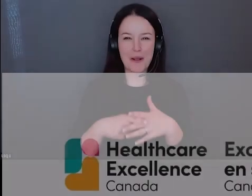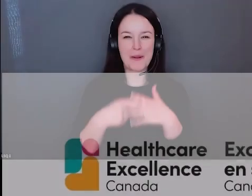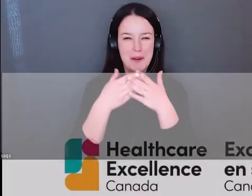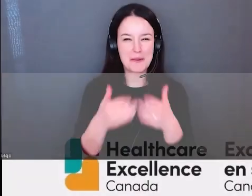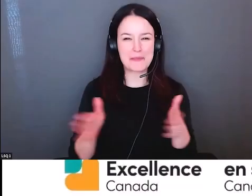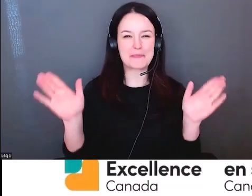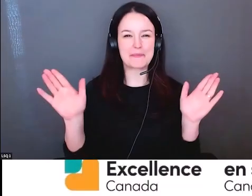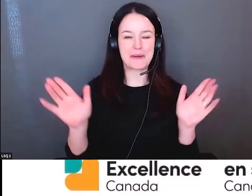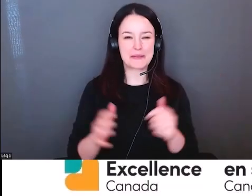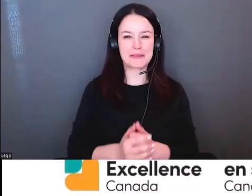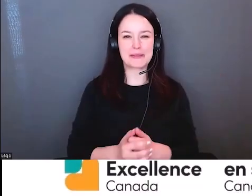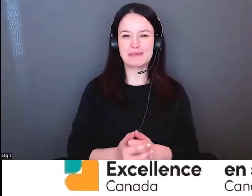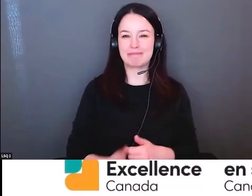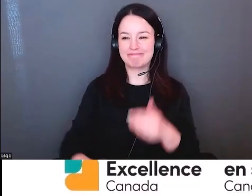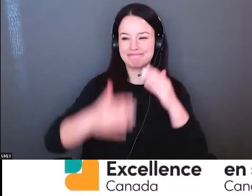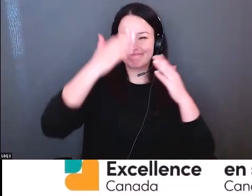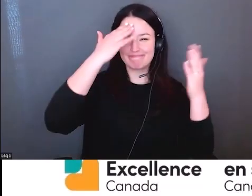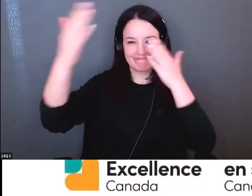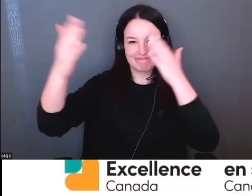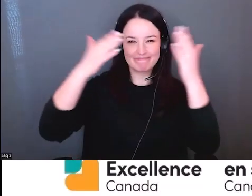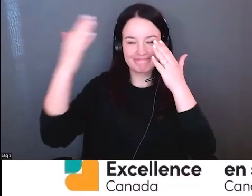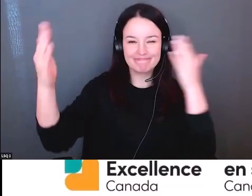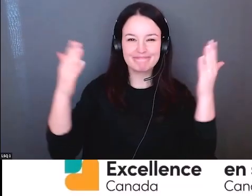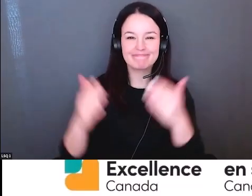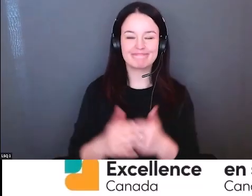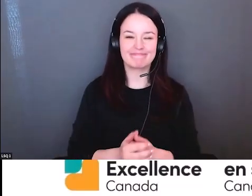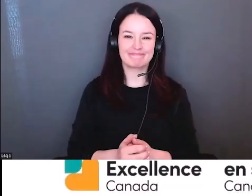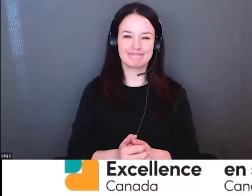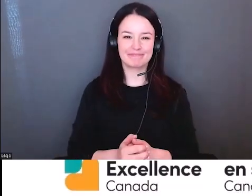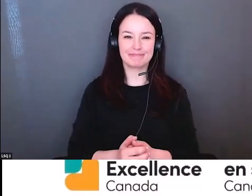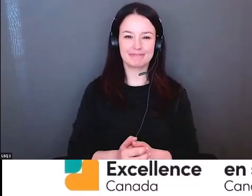Bonjour et bienvenue à toutes et à tous.